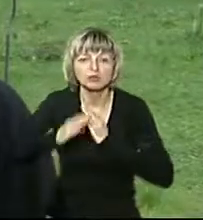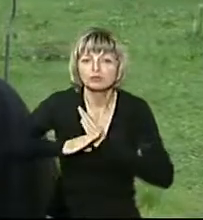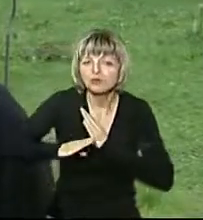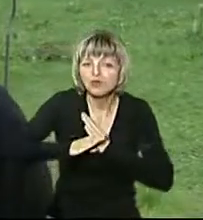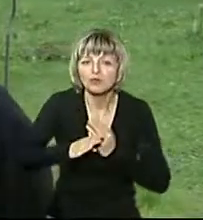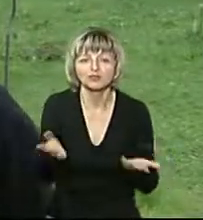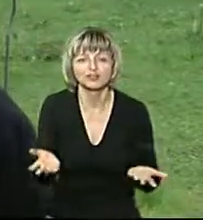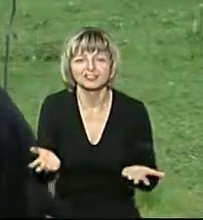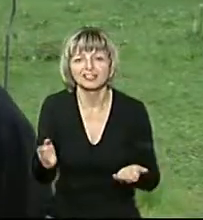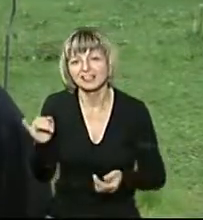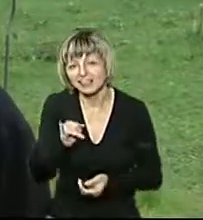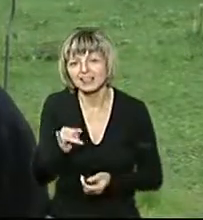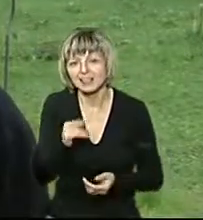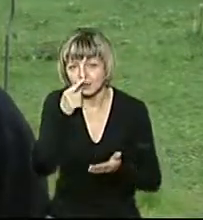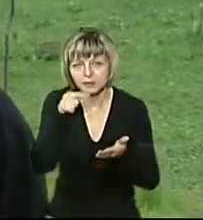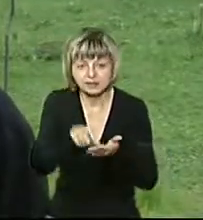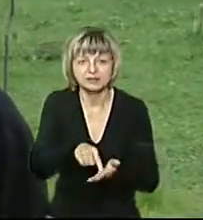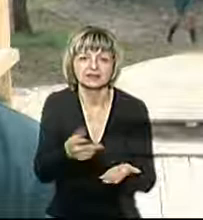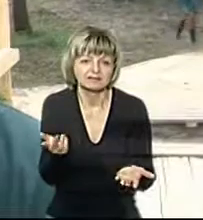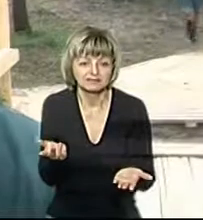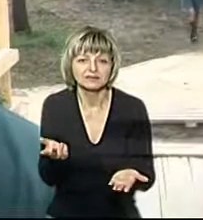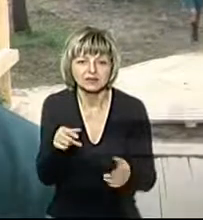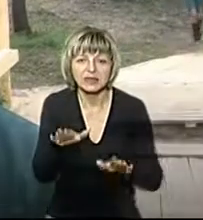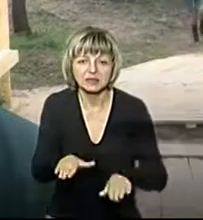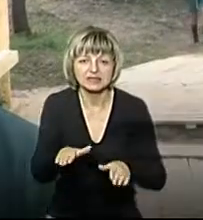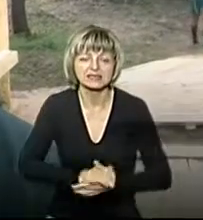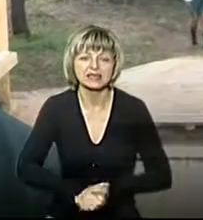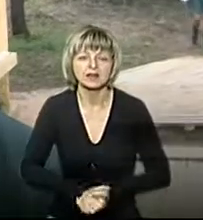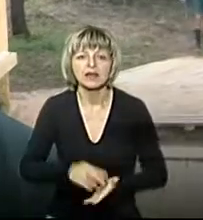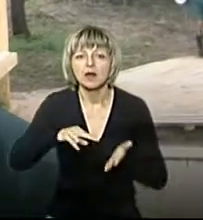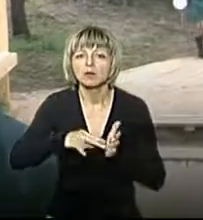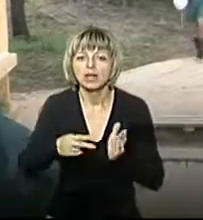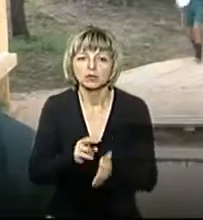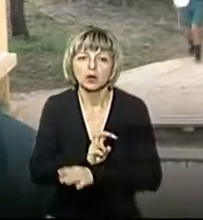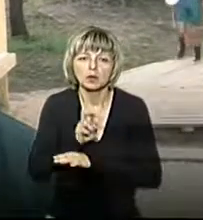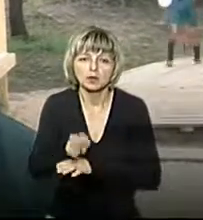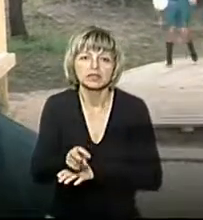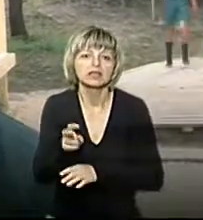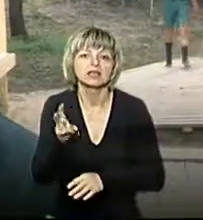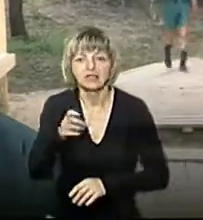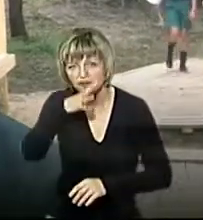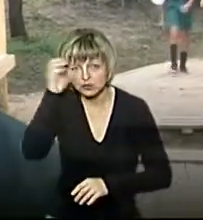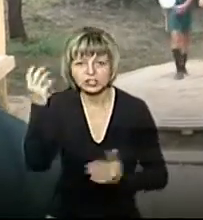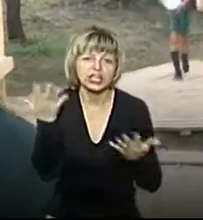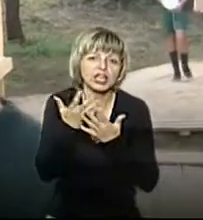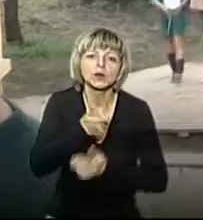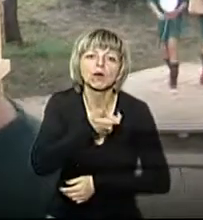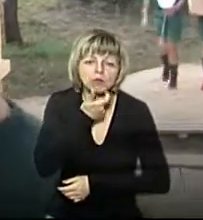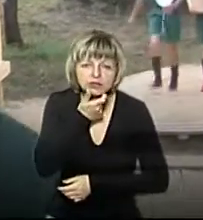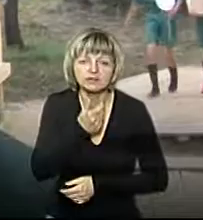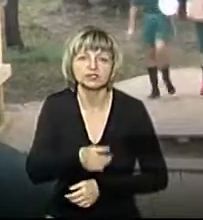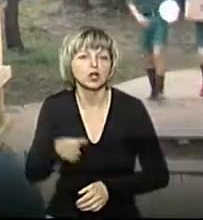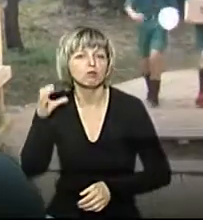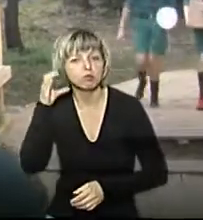добираємося на маршруточку на другій. Планую піти обов'язково на ніч кіно подивитися, послухати ще на